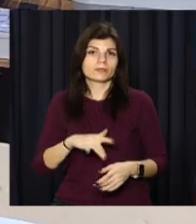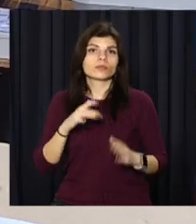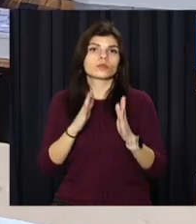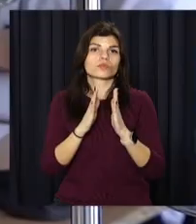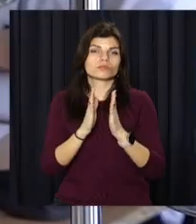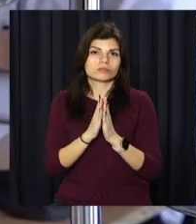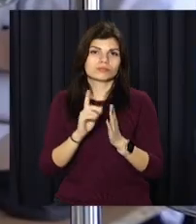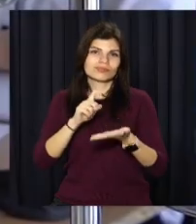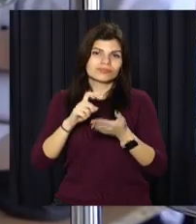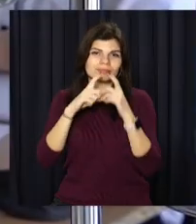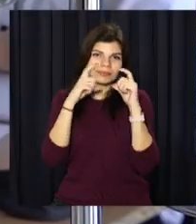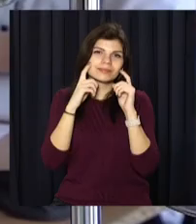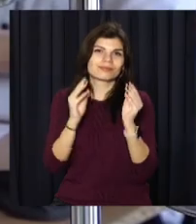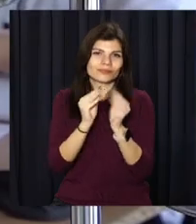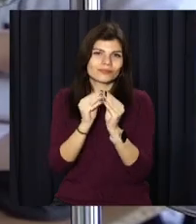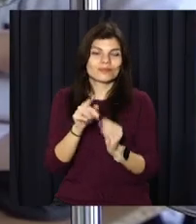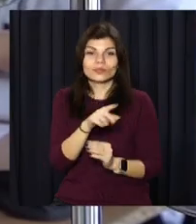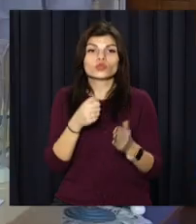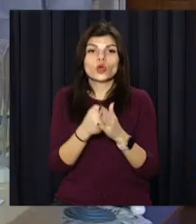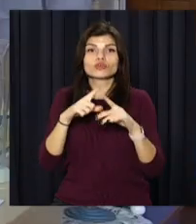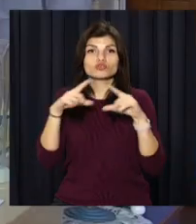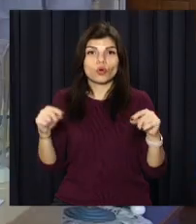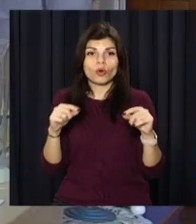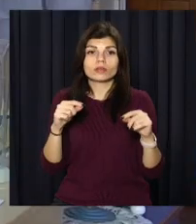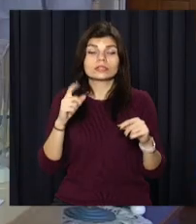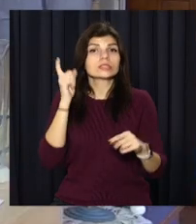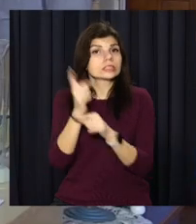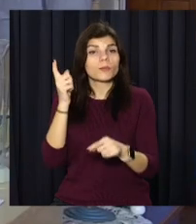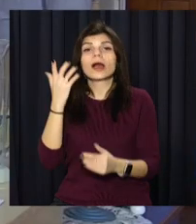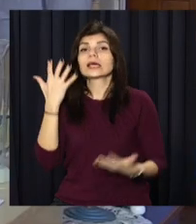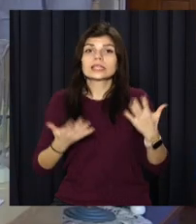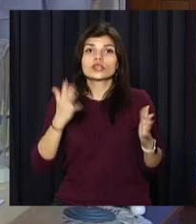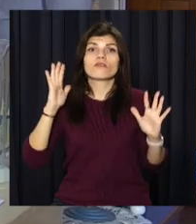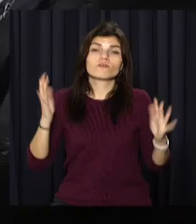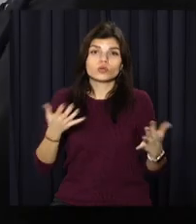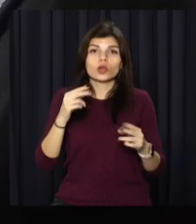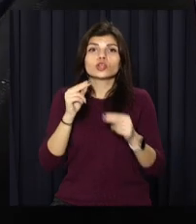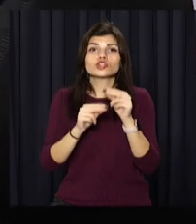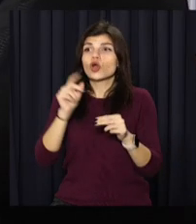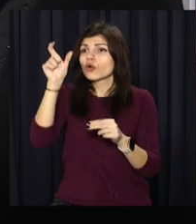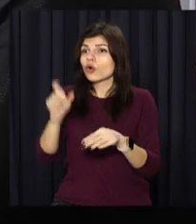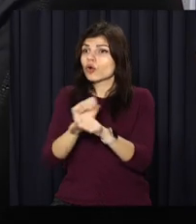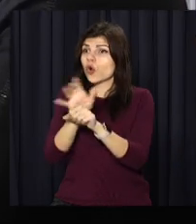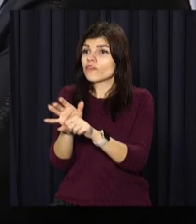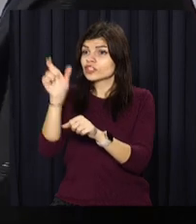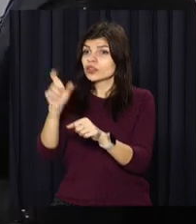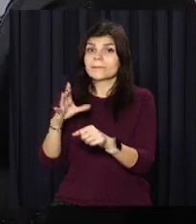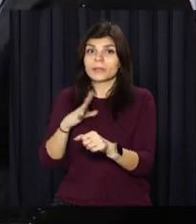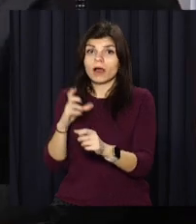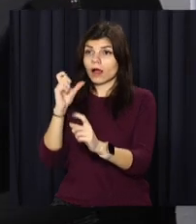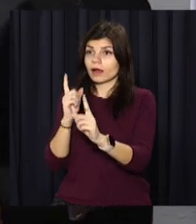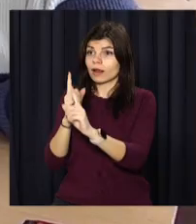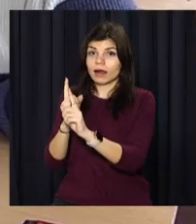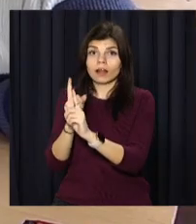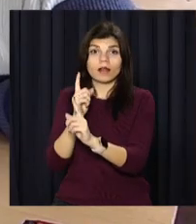протиепідемічних заходів. Зокрема, до школи заз, якщо на самоізоляції через контакт з ковідним пацієнтом перебувають